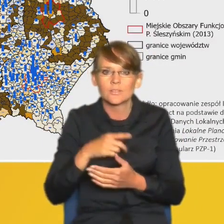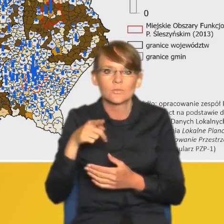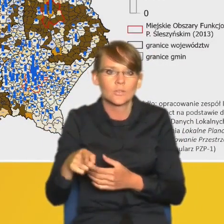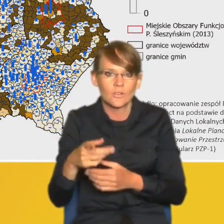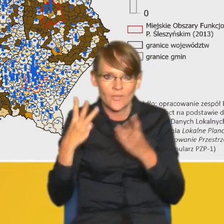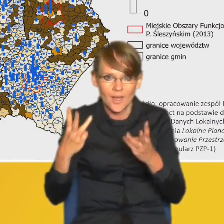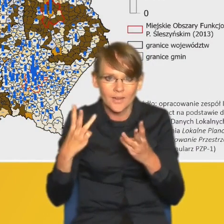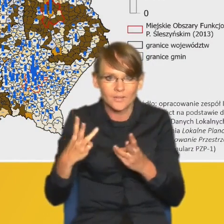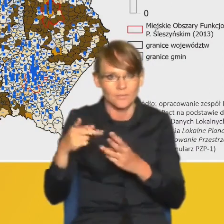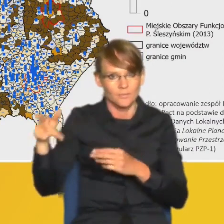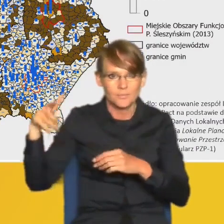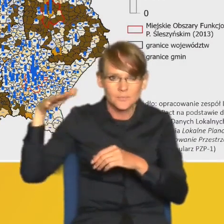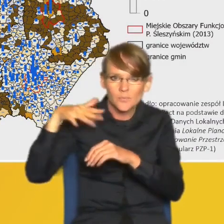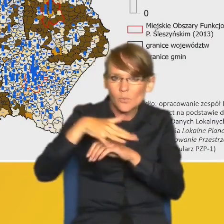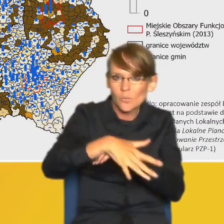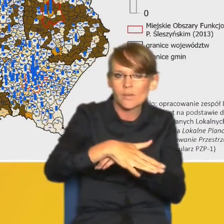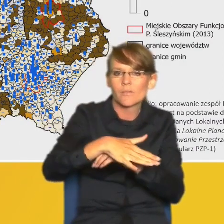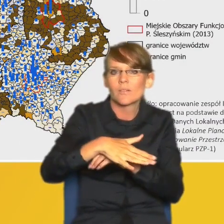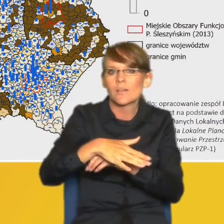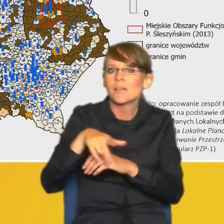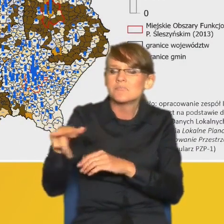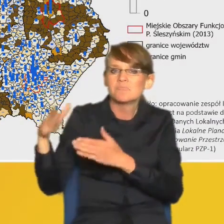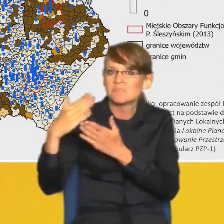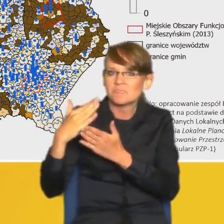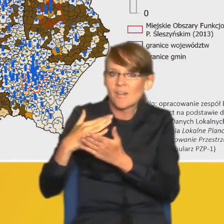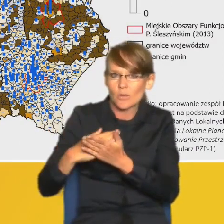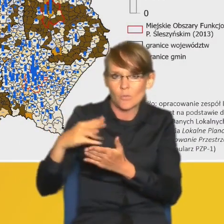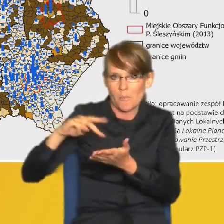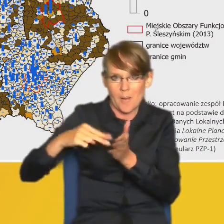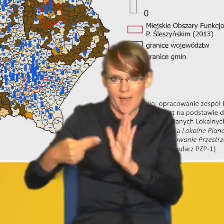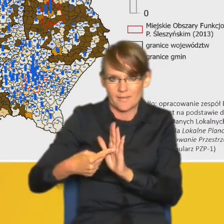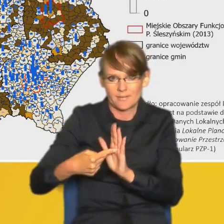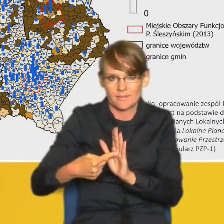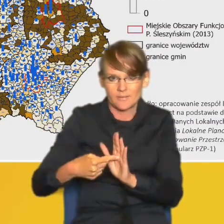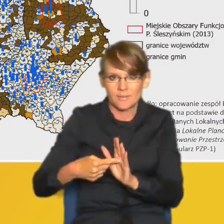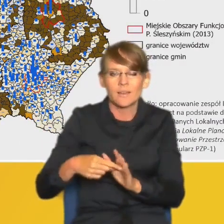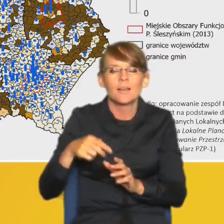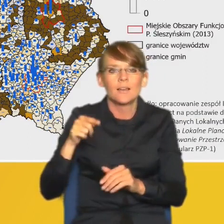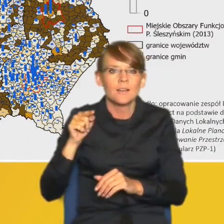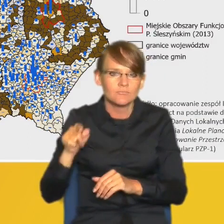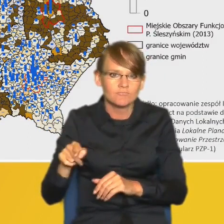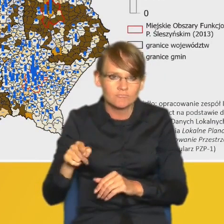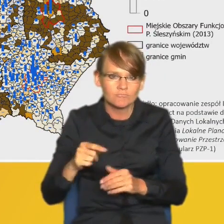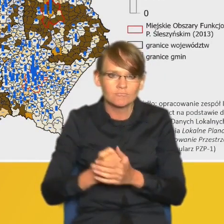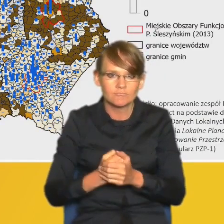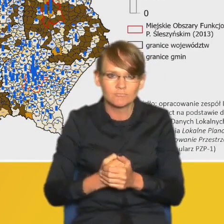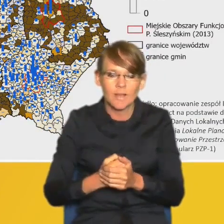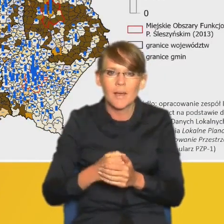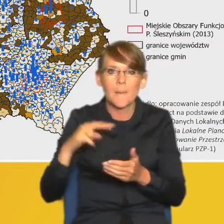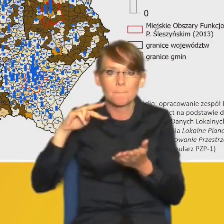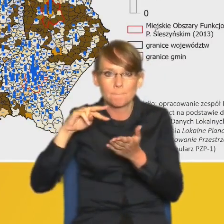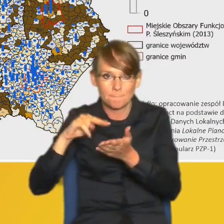przebieg i charakter wpływają uwarunkowania planistyczne. Bardzo niskie pokrycie